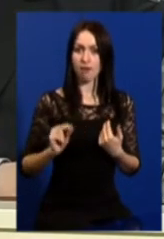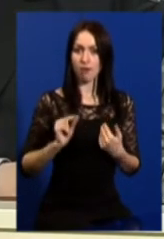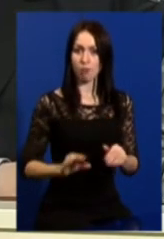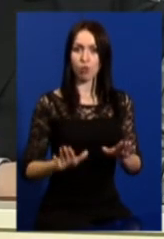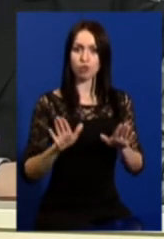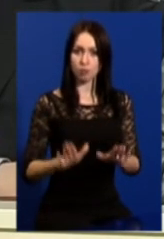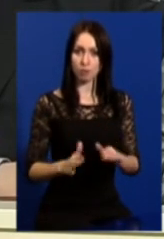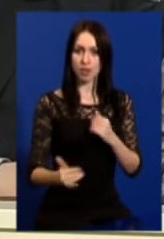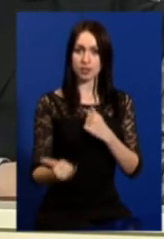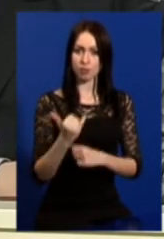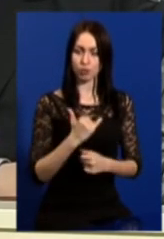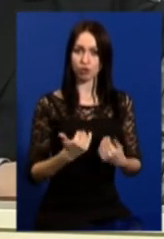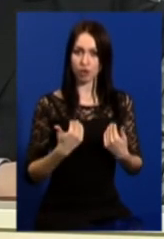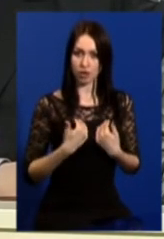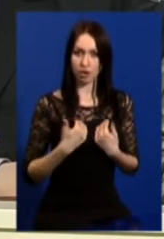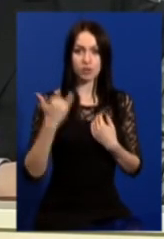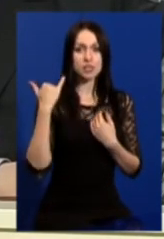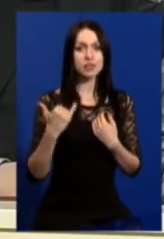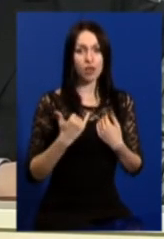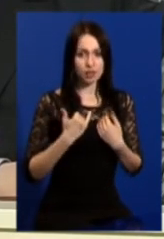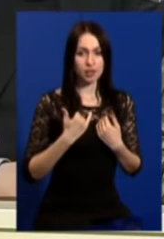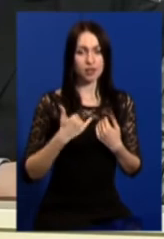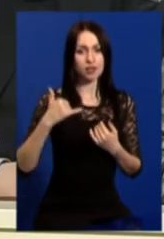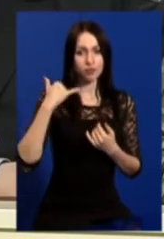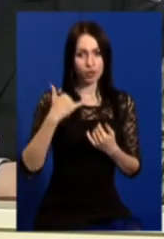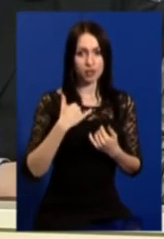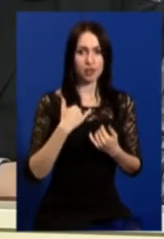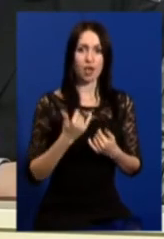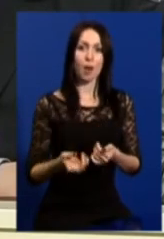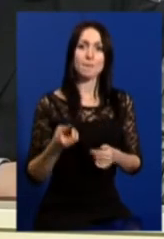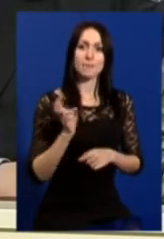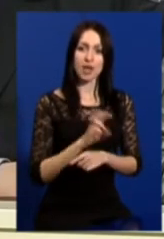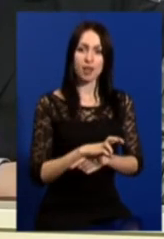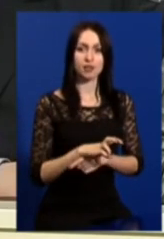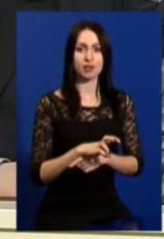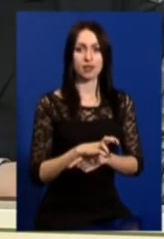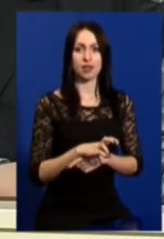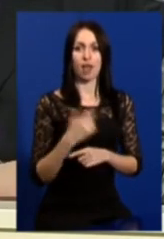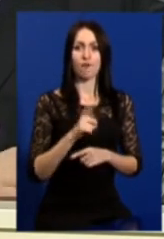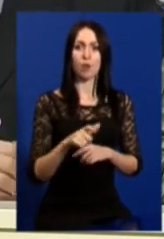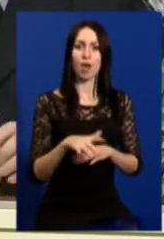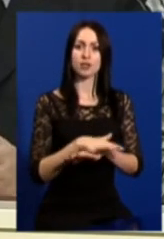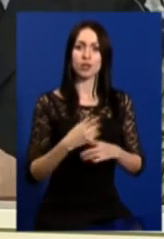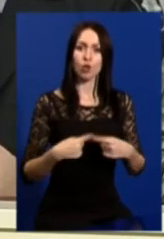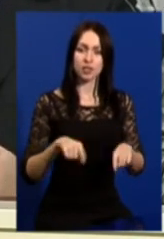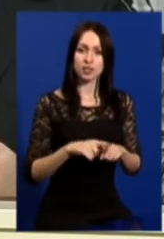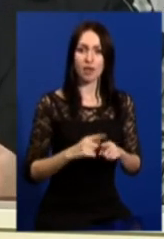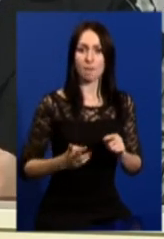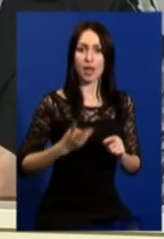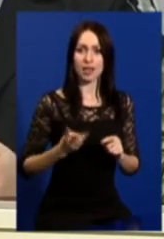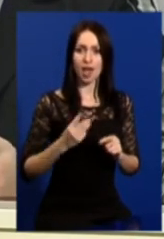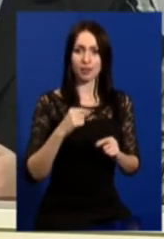приїжджали до мене, дзвонили, зателефонували, приходили громадські організації патріотичного